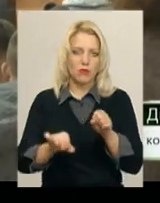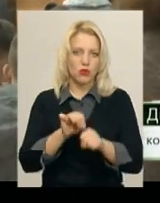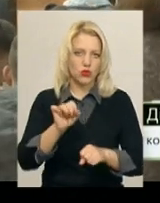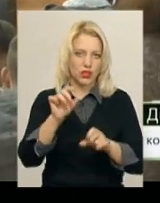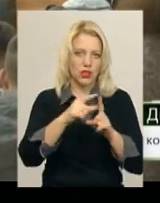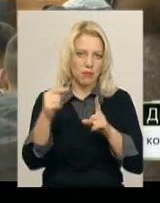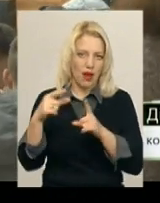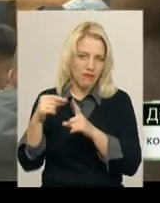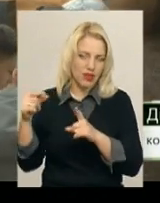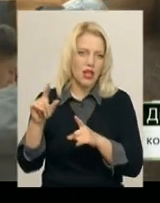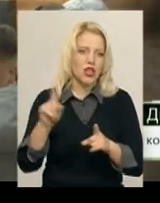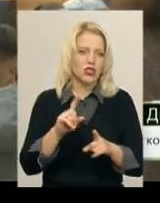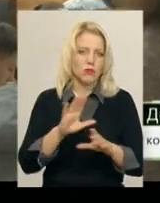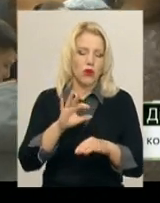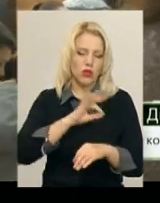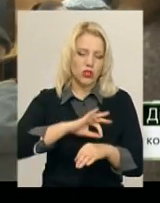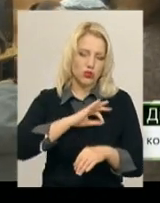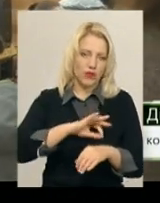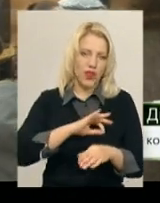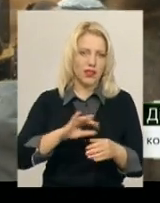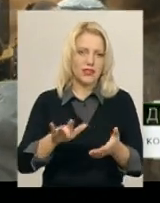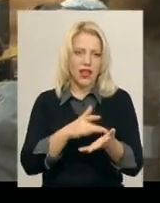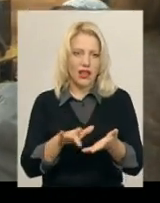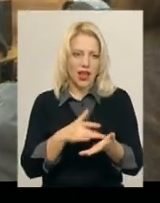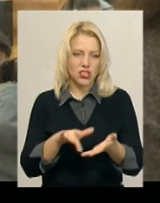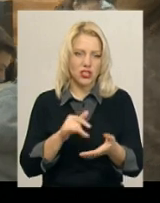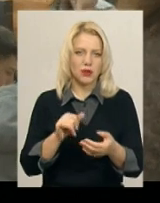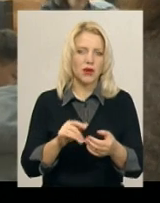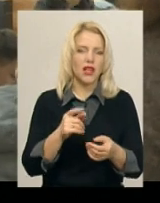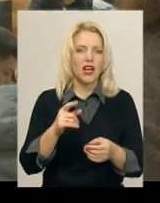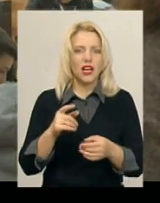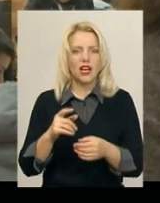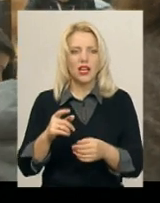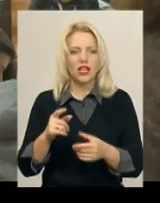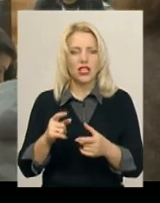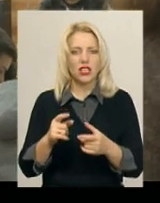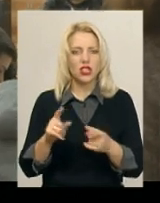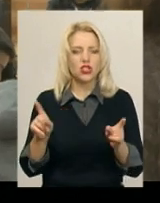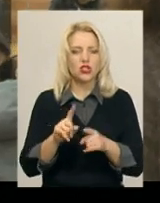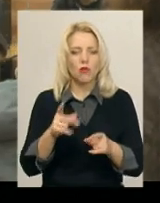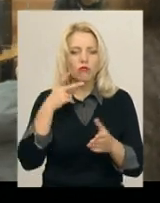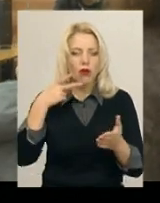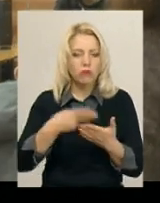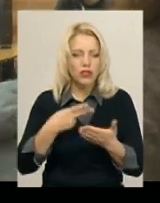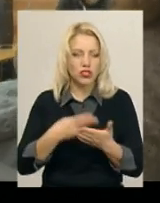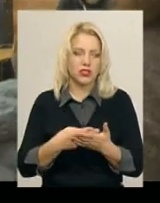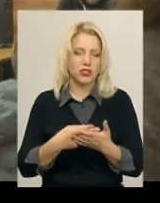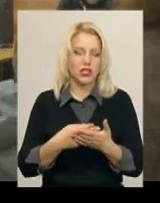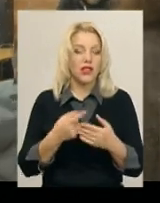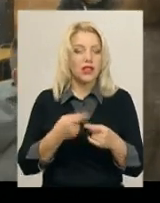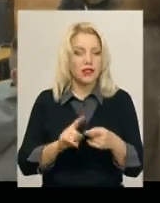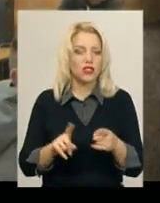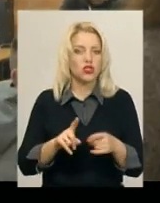щоб не користувалися гаджетами, іншими довідками та джерелами інформації, щоб побачити саме те,